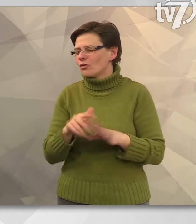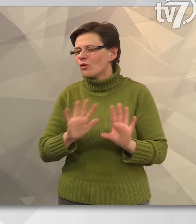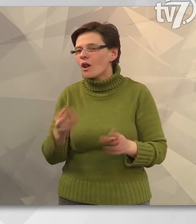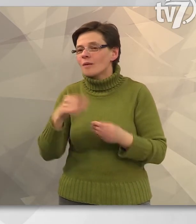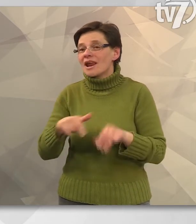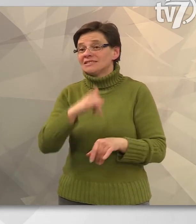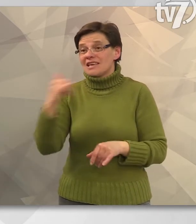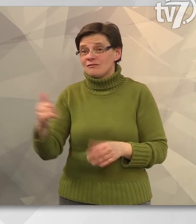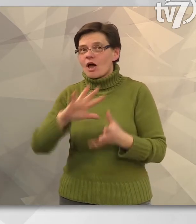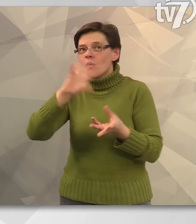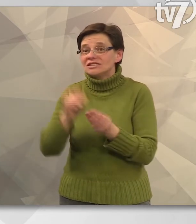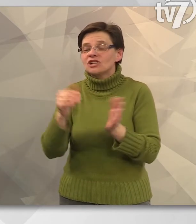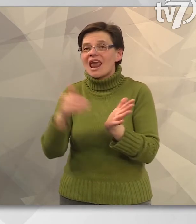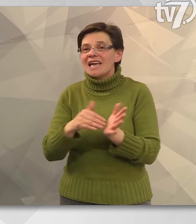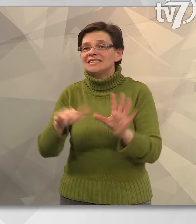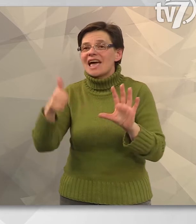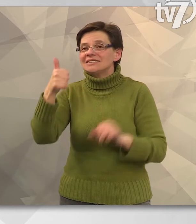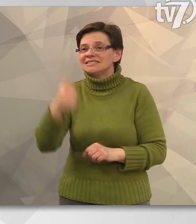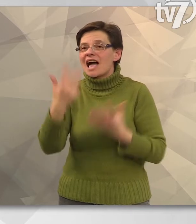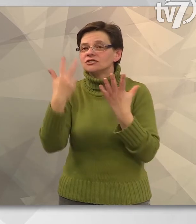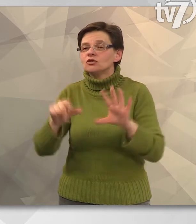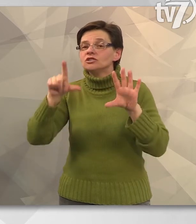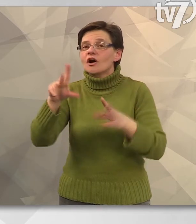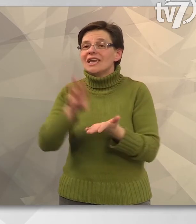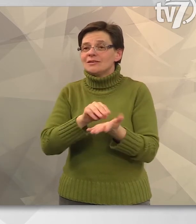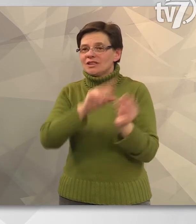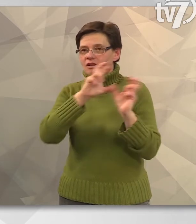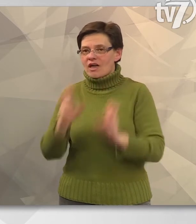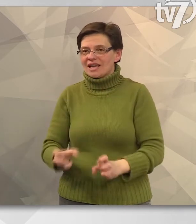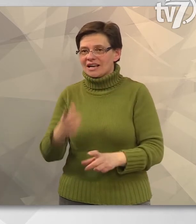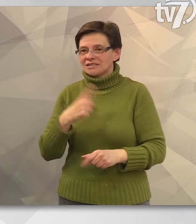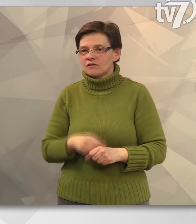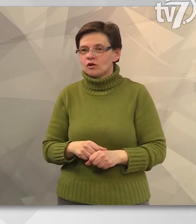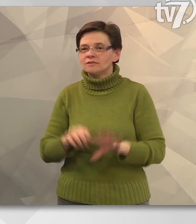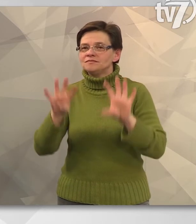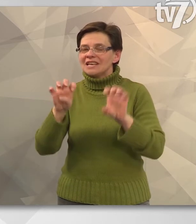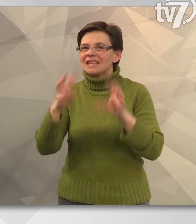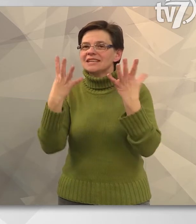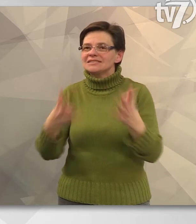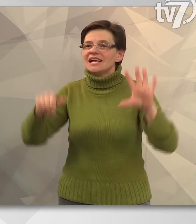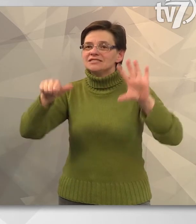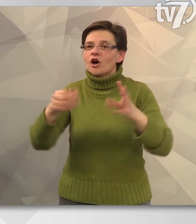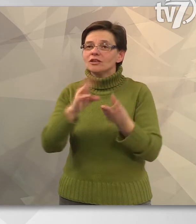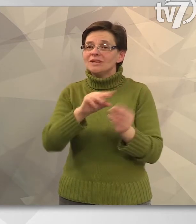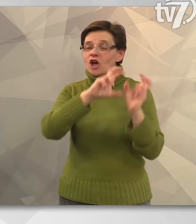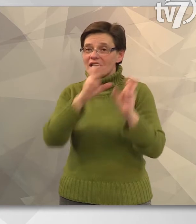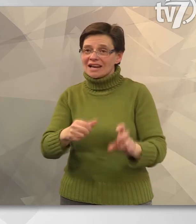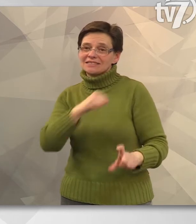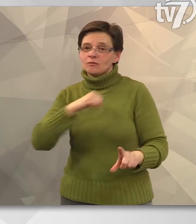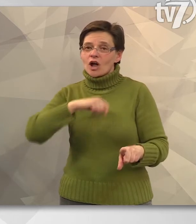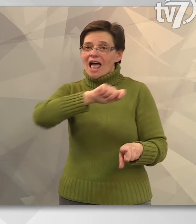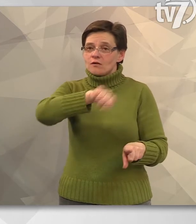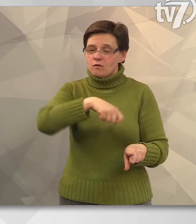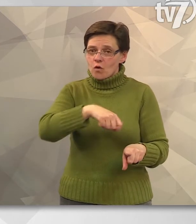dolga, hiszen az idei versenyre összesen 1182 minta érkezett. 996 minta